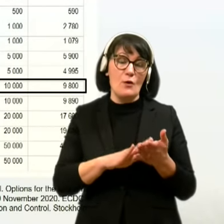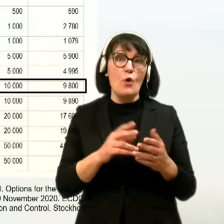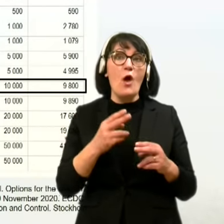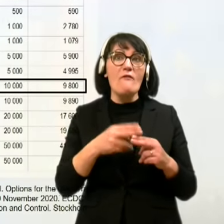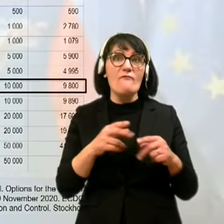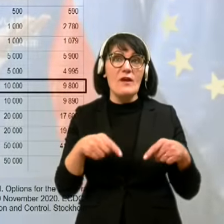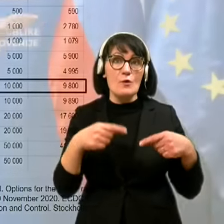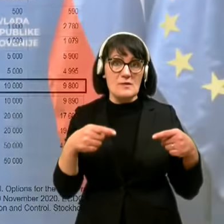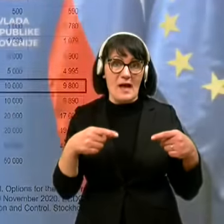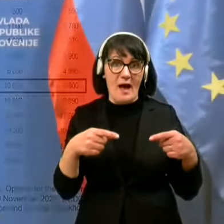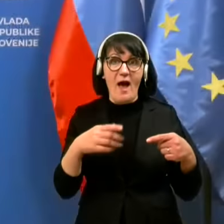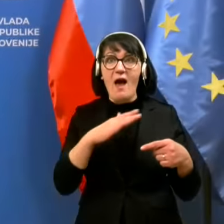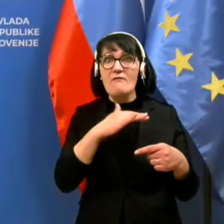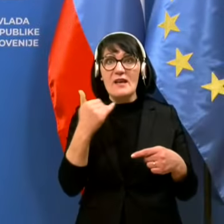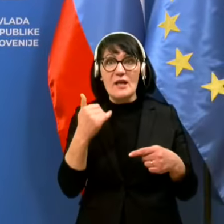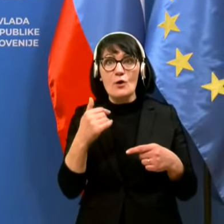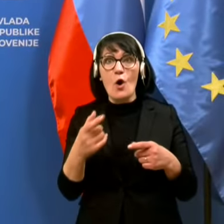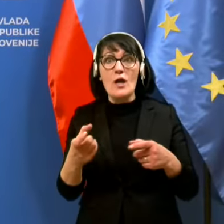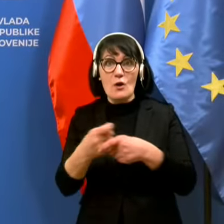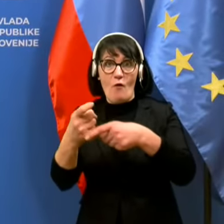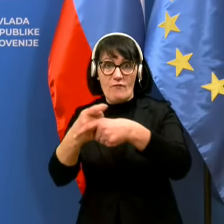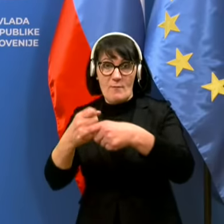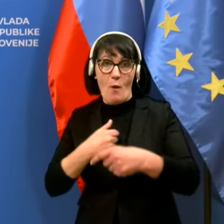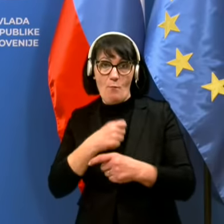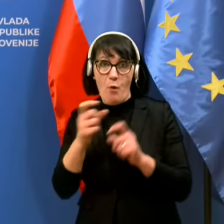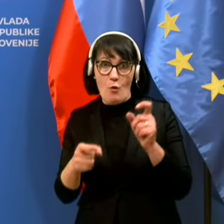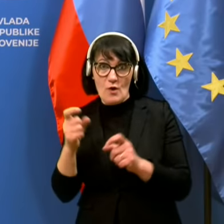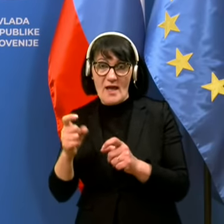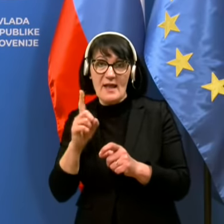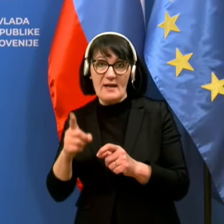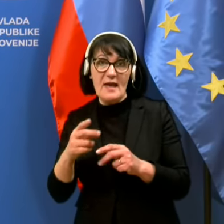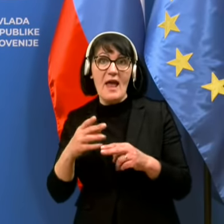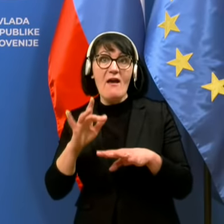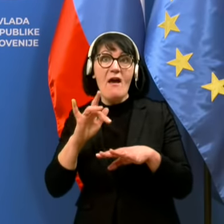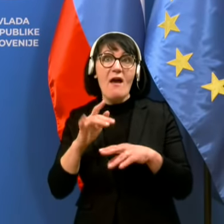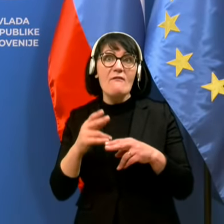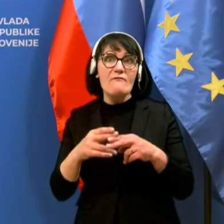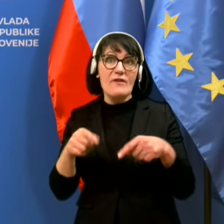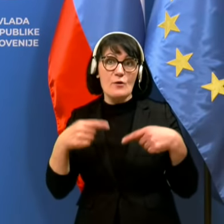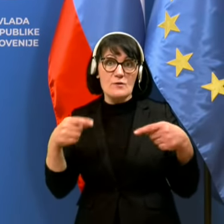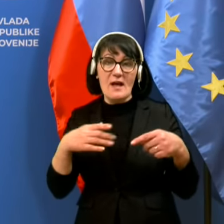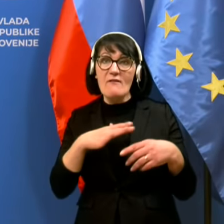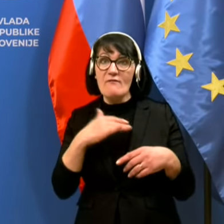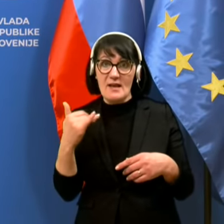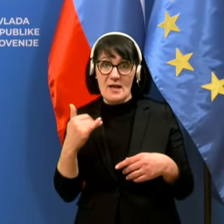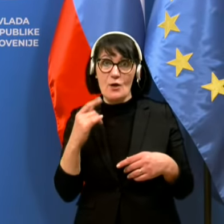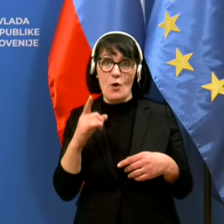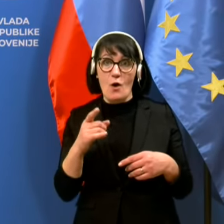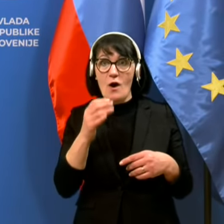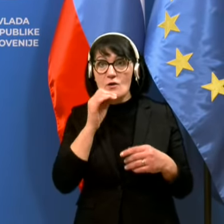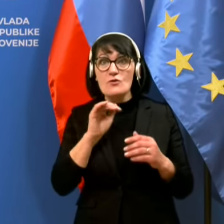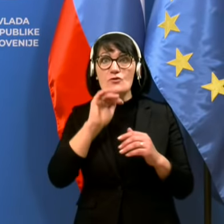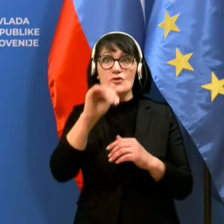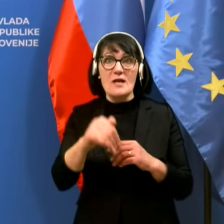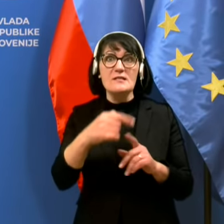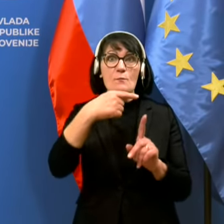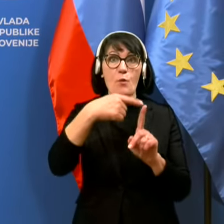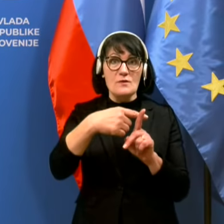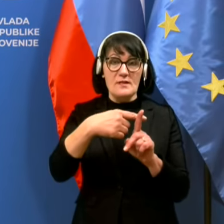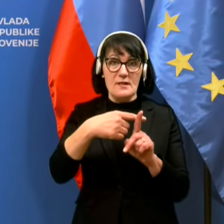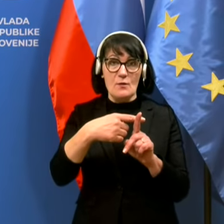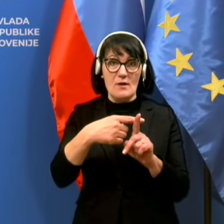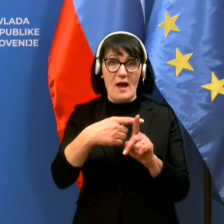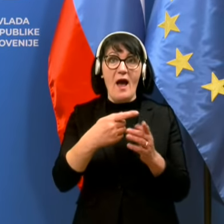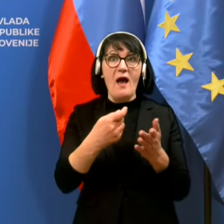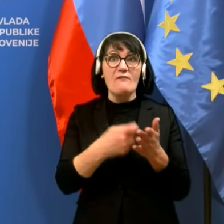veliko in gremo lovit bolne s tem testom, tam, ko je virusa veliko, vidite, da čez pozitivna napovedna vrednost, to